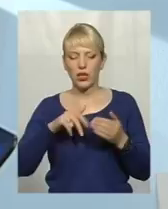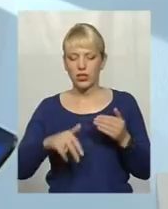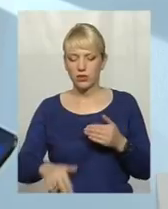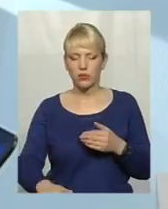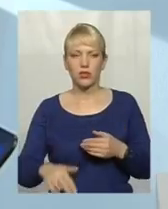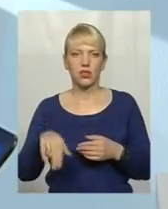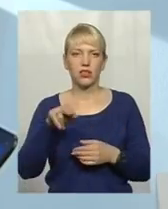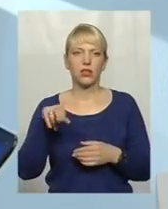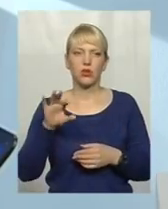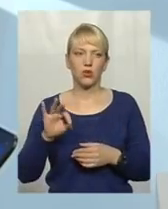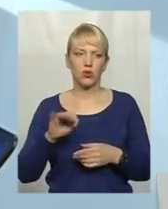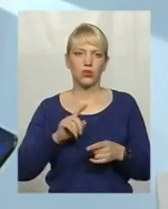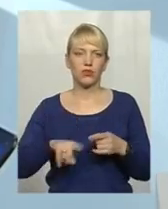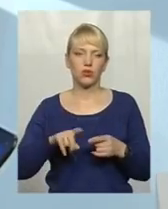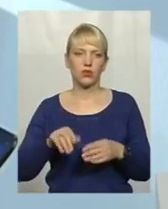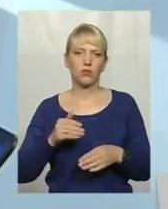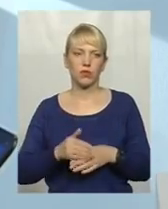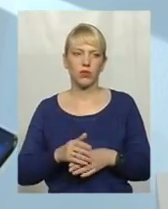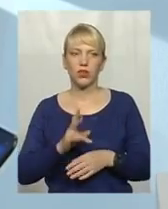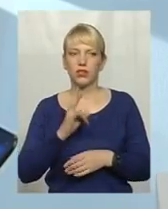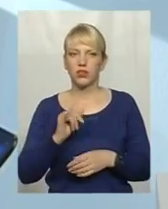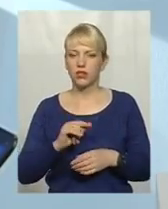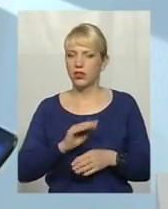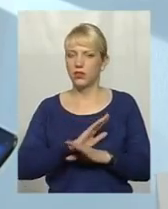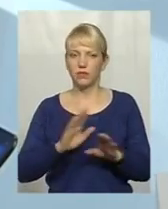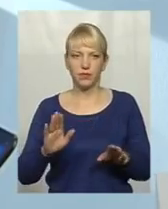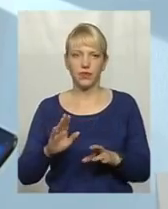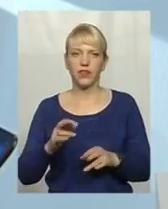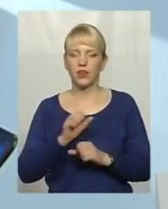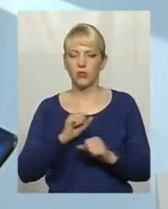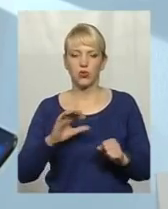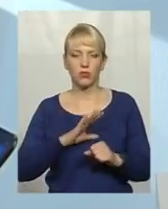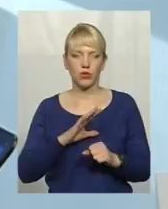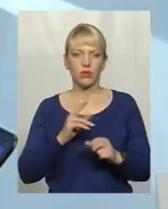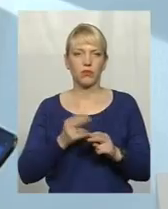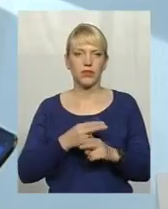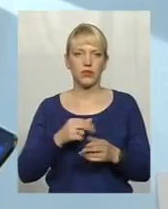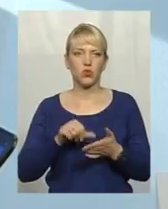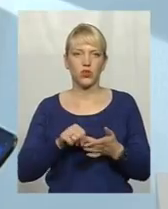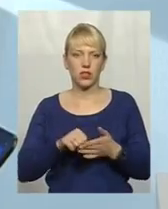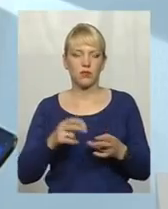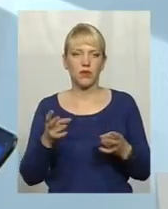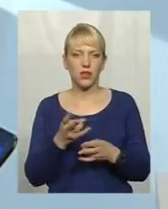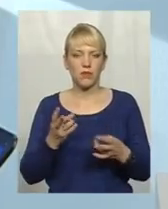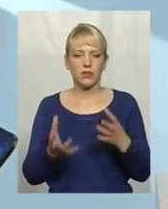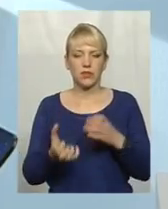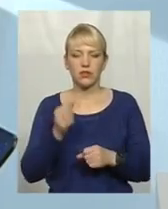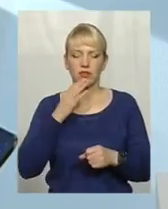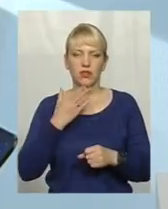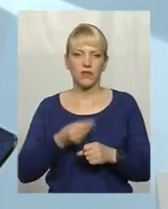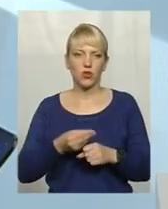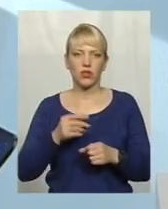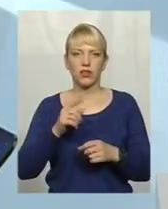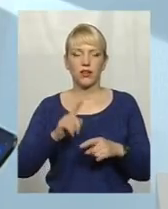швидкої допомоги, і так далі. Ні, не можна бути безучасним. Потрібно спасати своїх